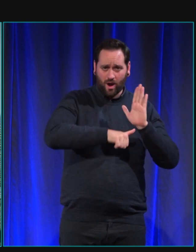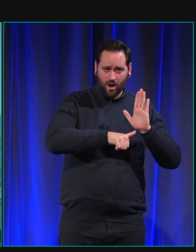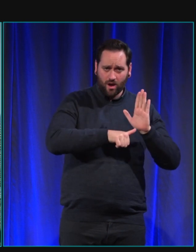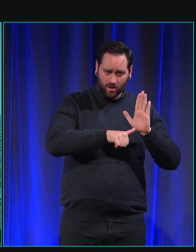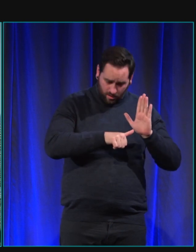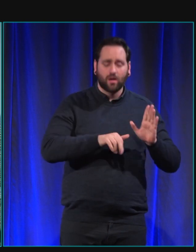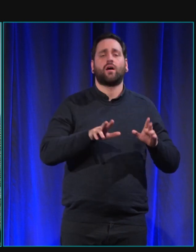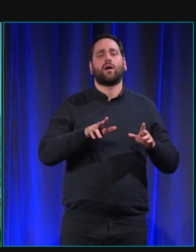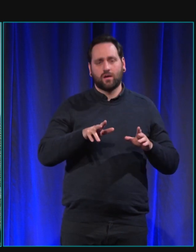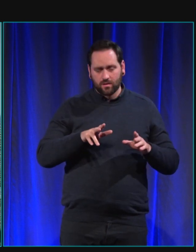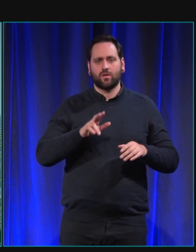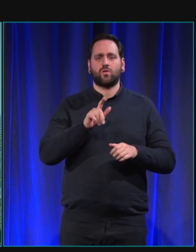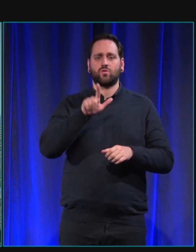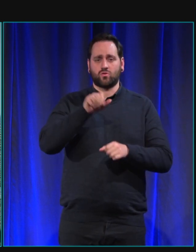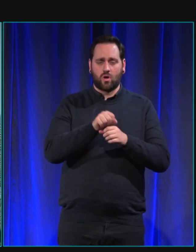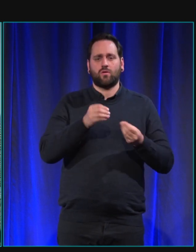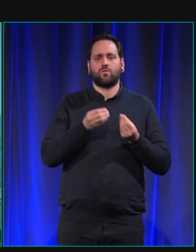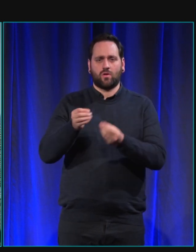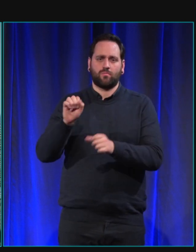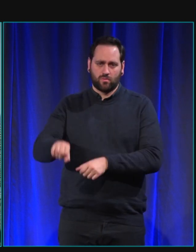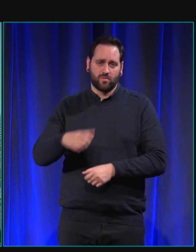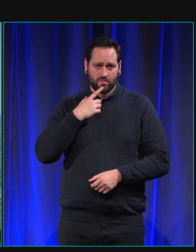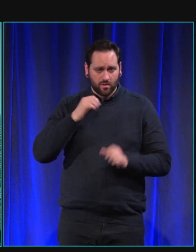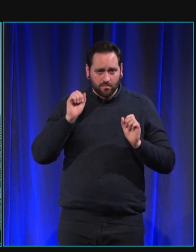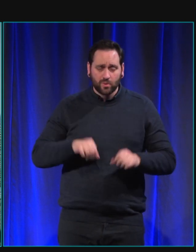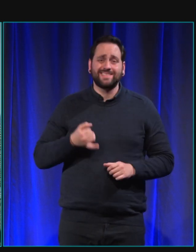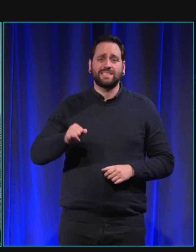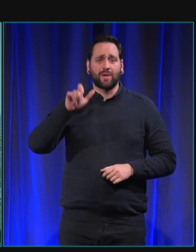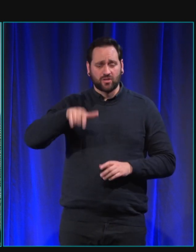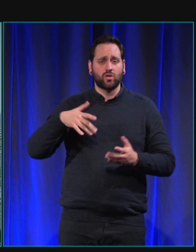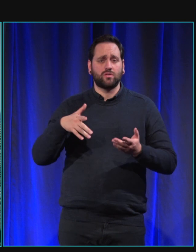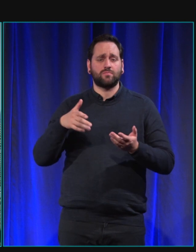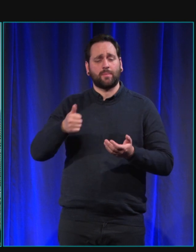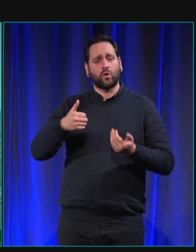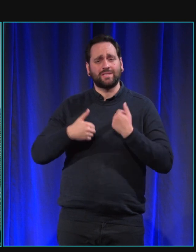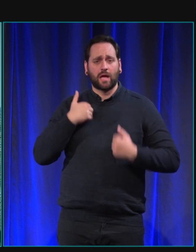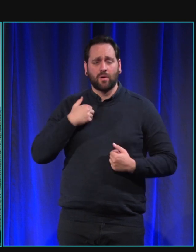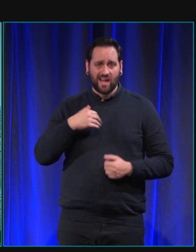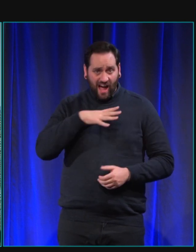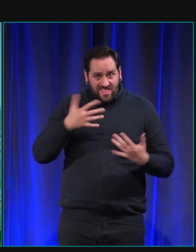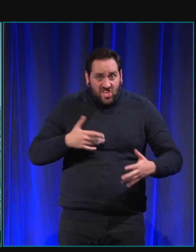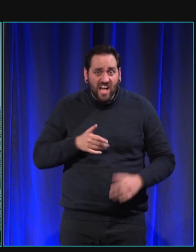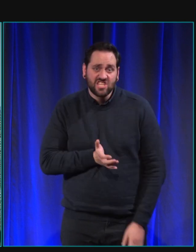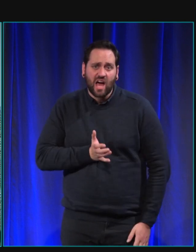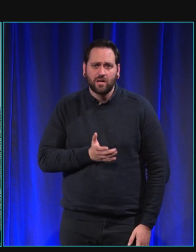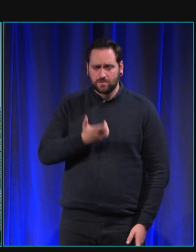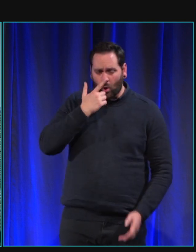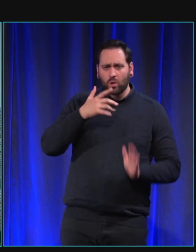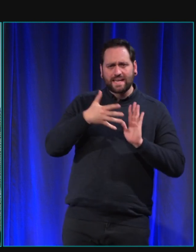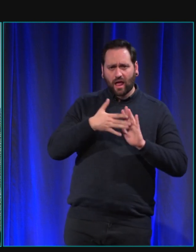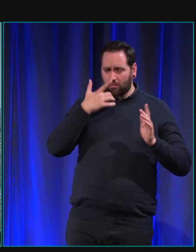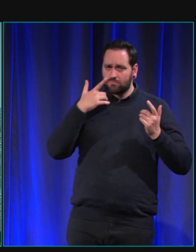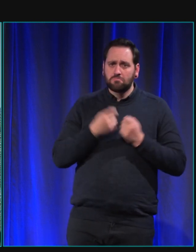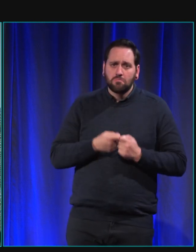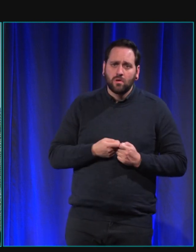déjà un chien qui correspond à certains critères qui puissent être éduquées puisque